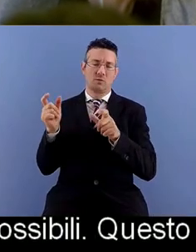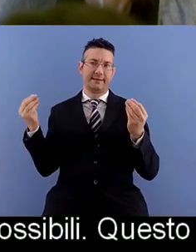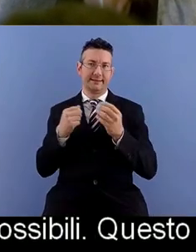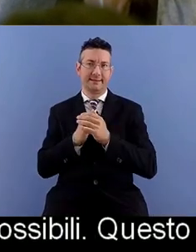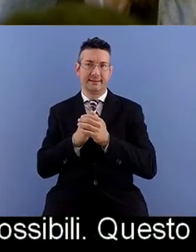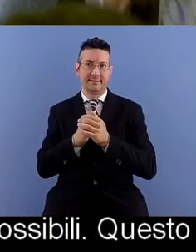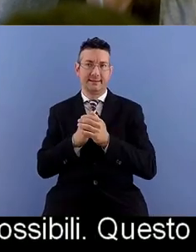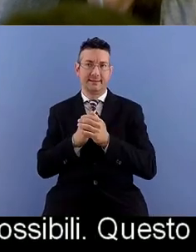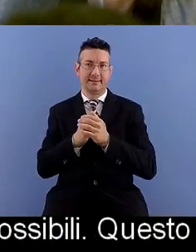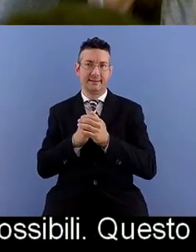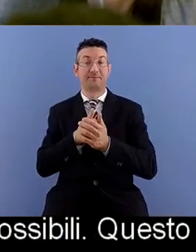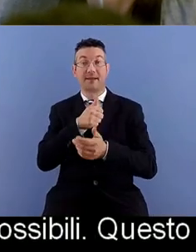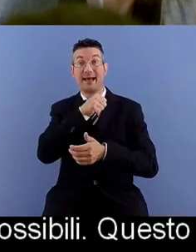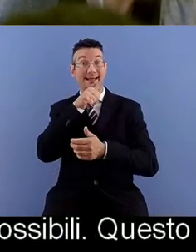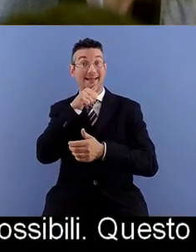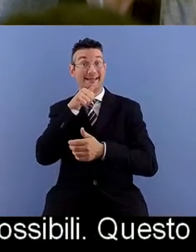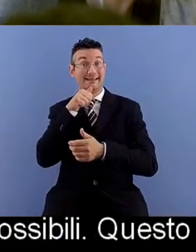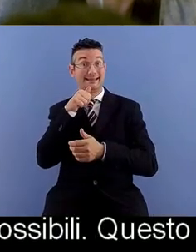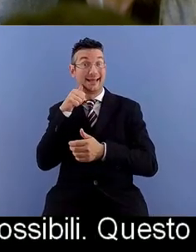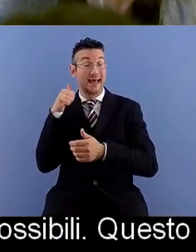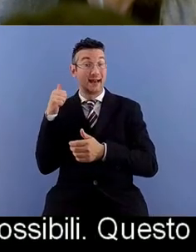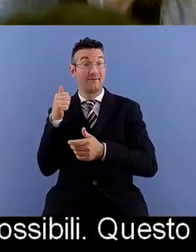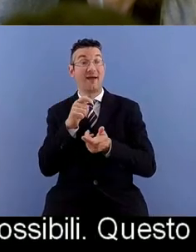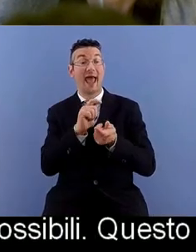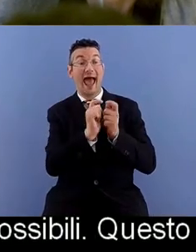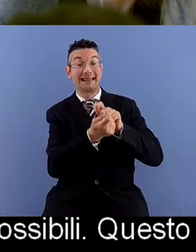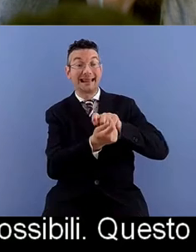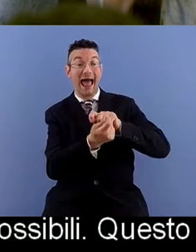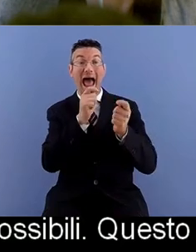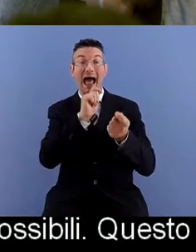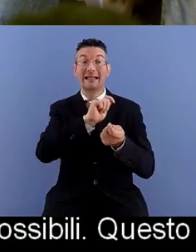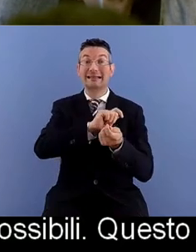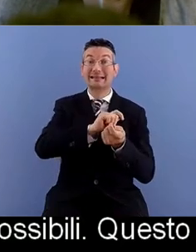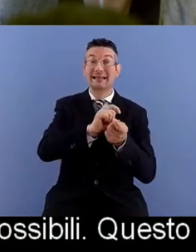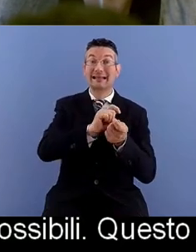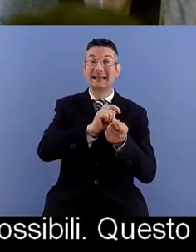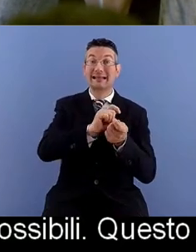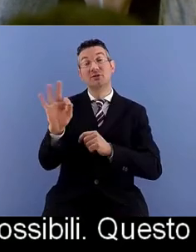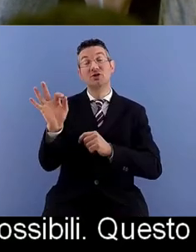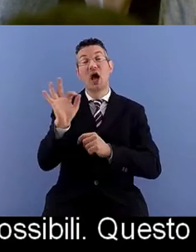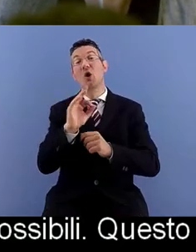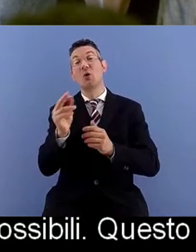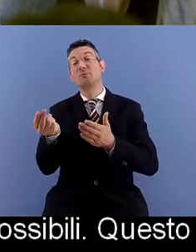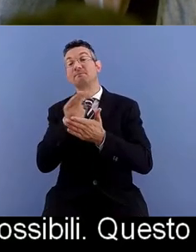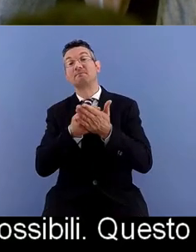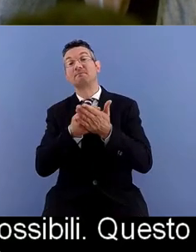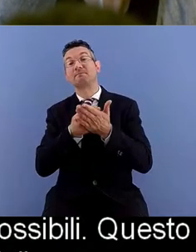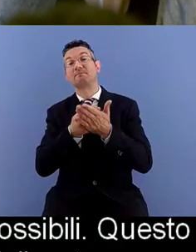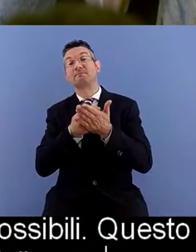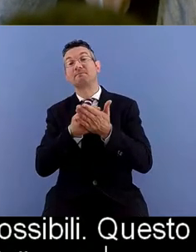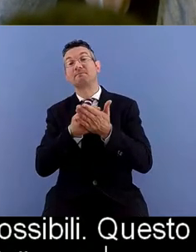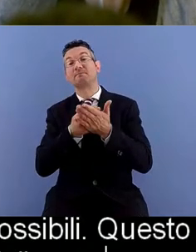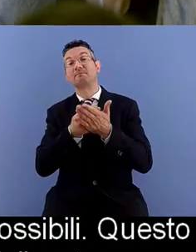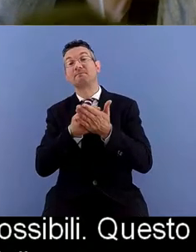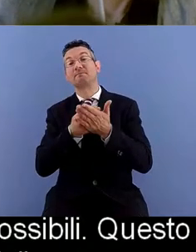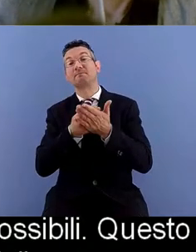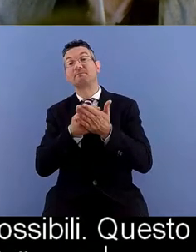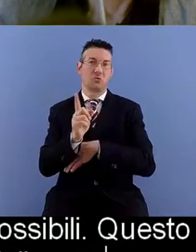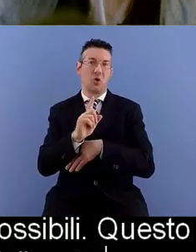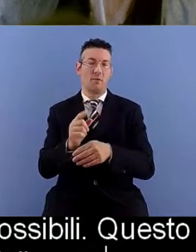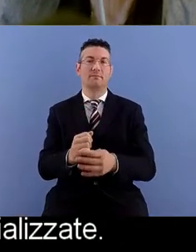di adattamenti speciali o di progettazioni specializzate. Ora